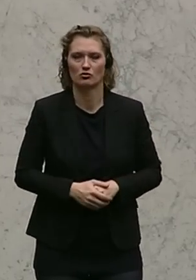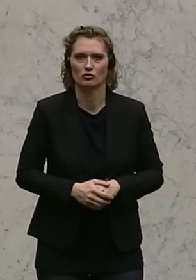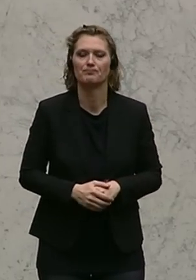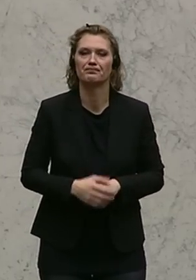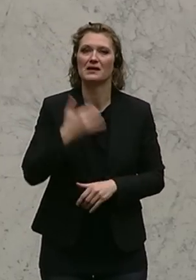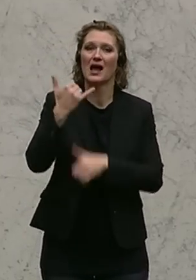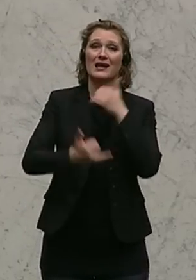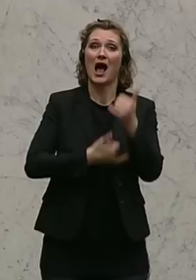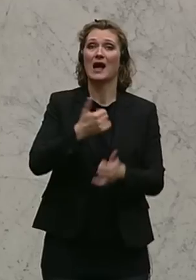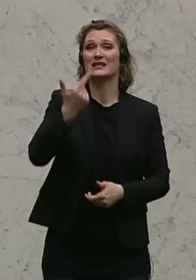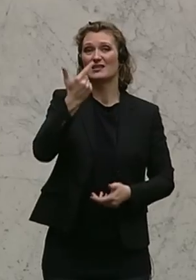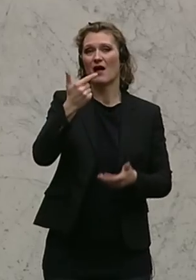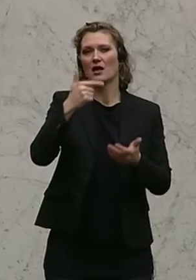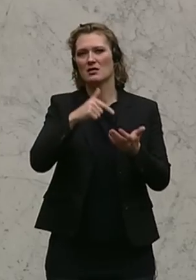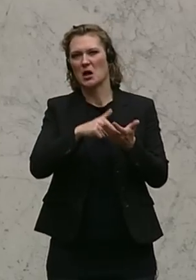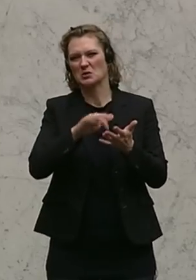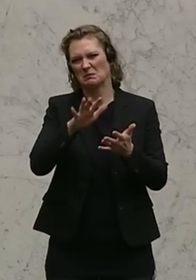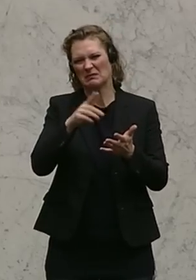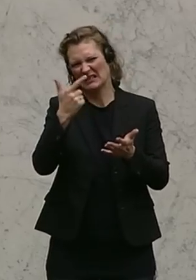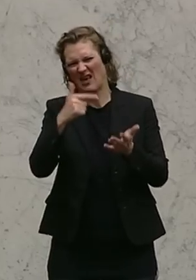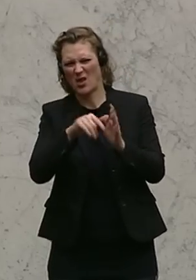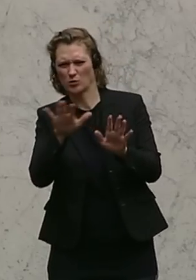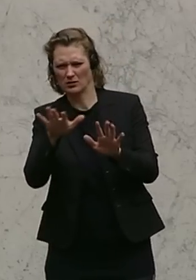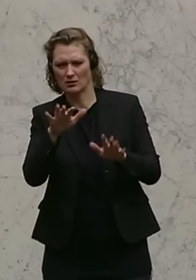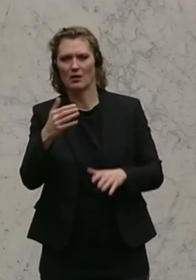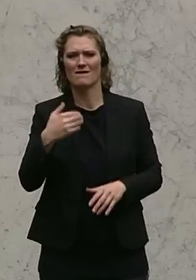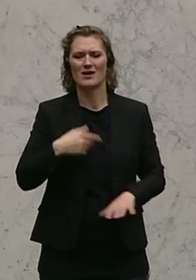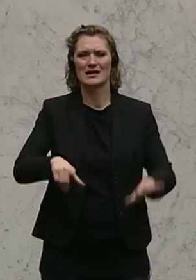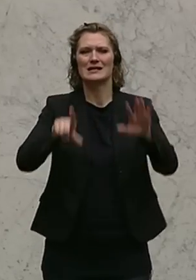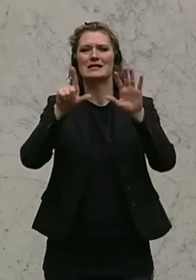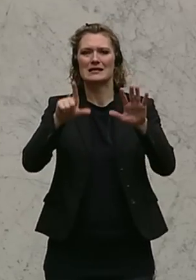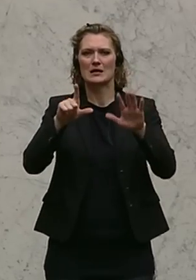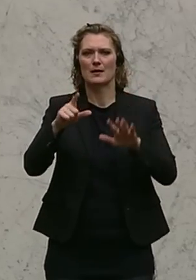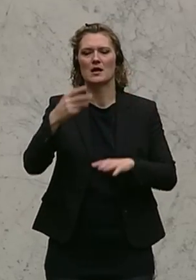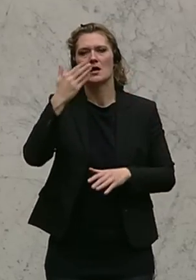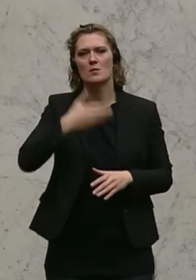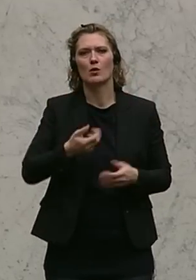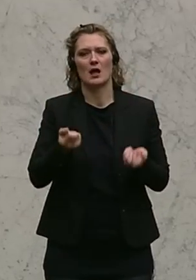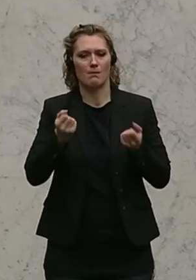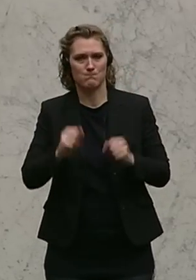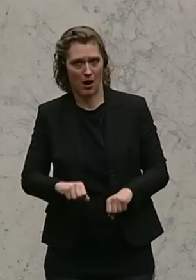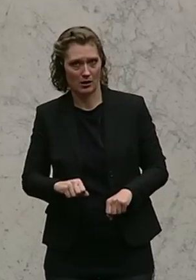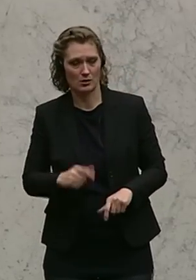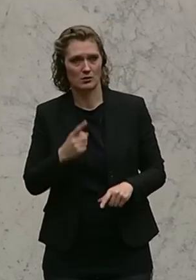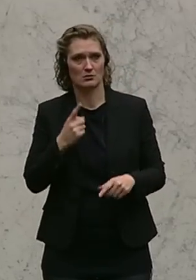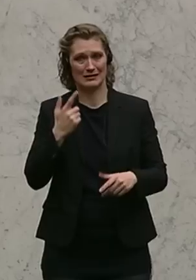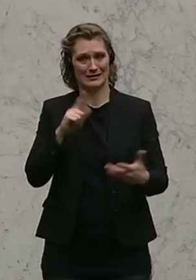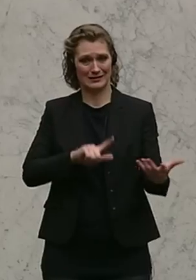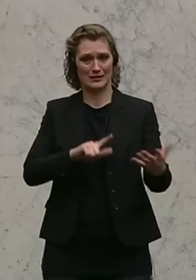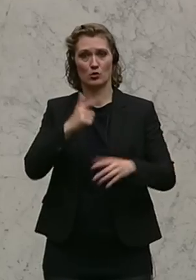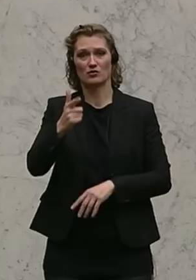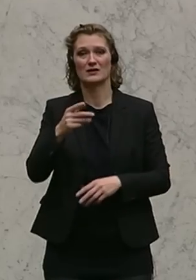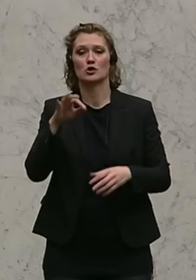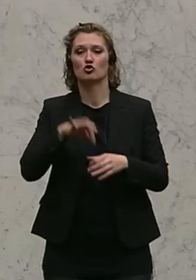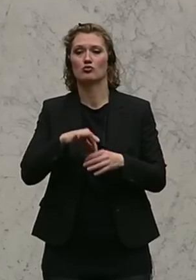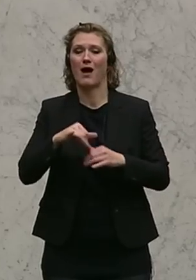um das Jahr 2000 gab es sieben Hypothekenbanken und 27 Sparkassen